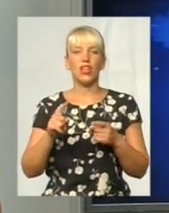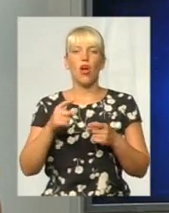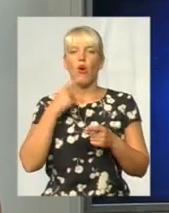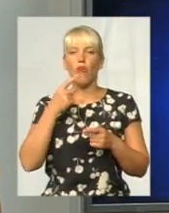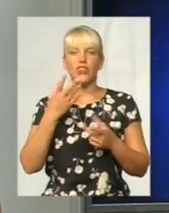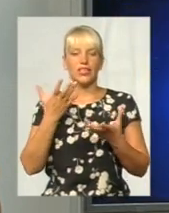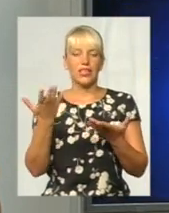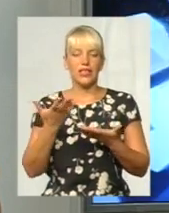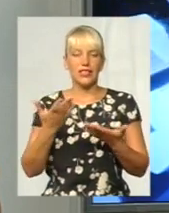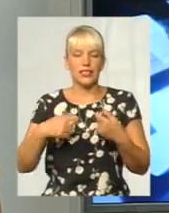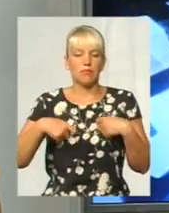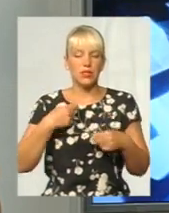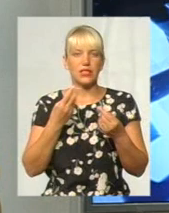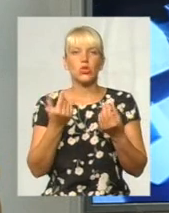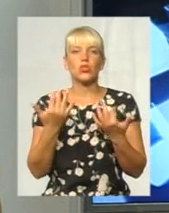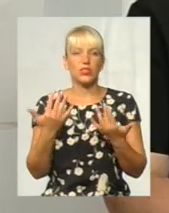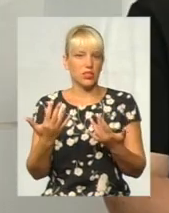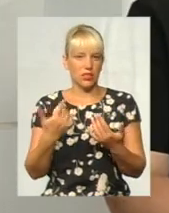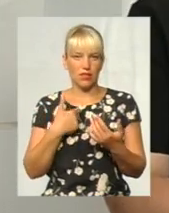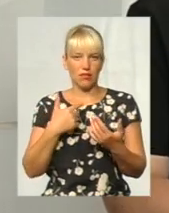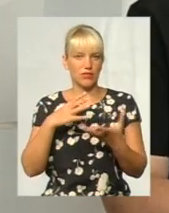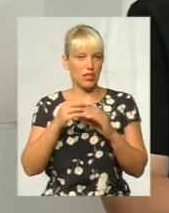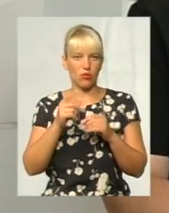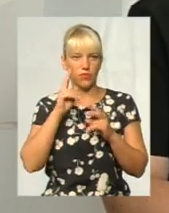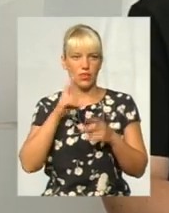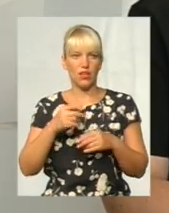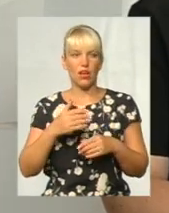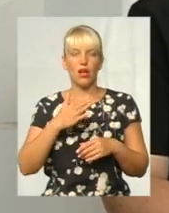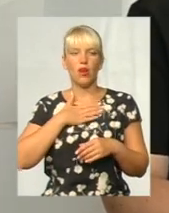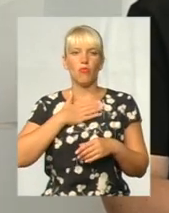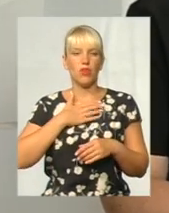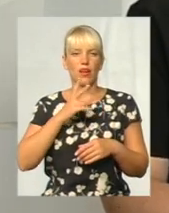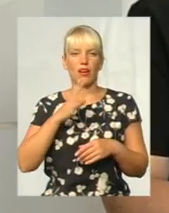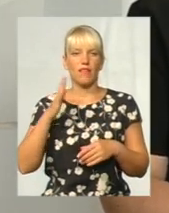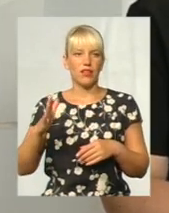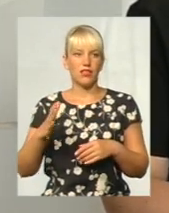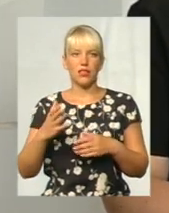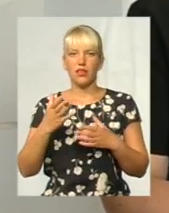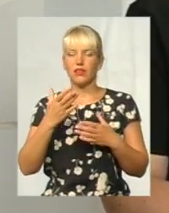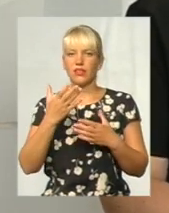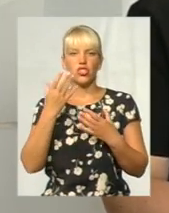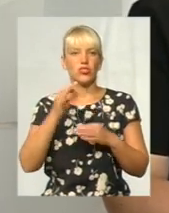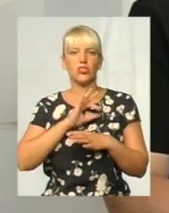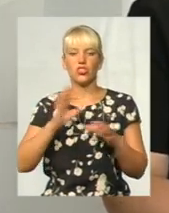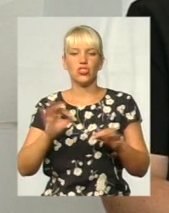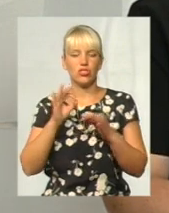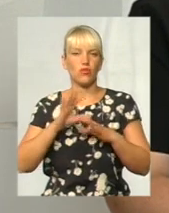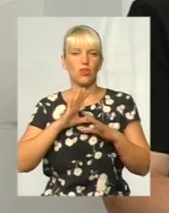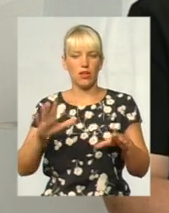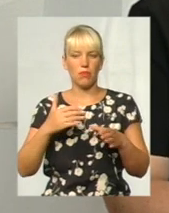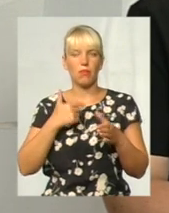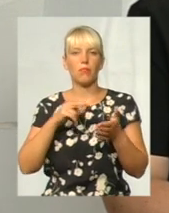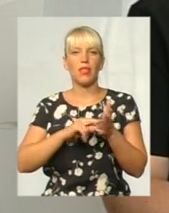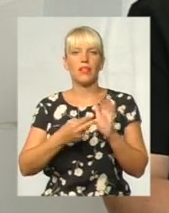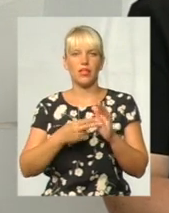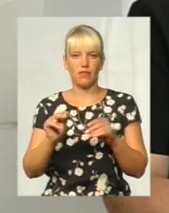неможливо? Моя квартира, в ній нічого ще не було, тільки планували ремонт. У сусідів вони вже повинні